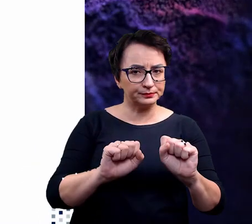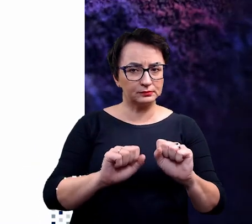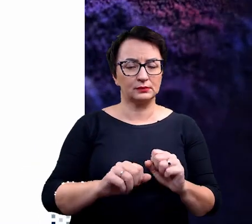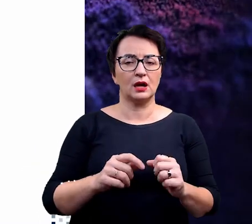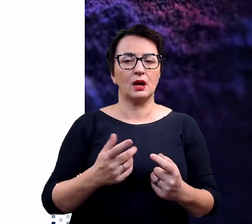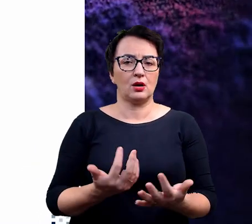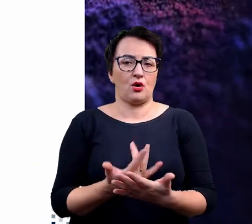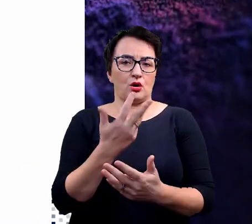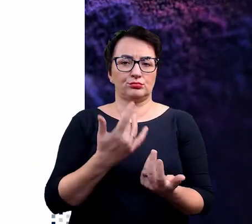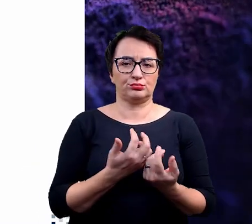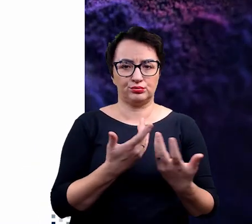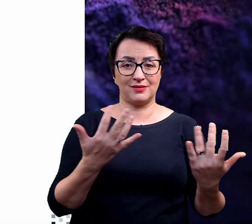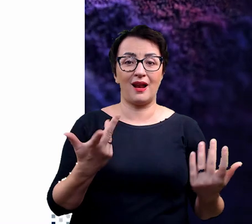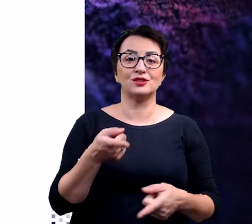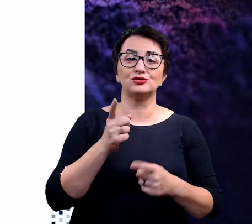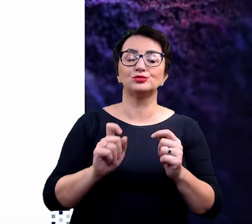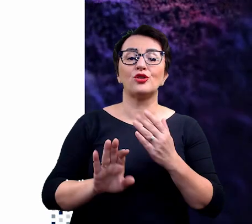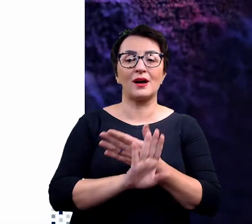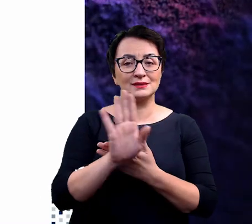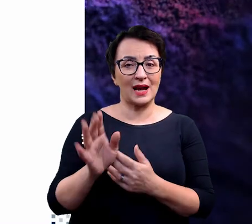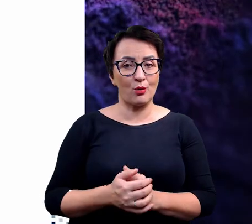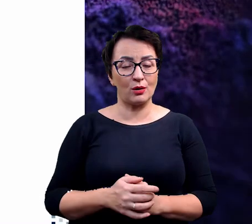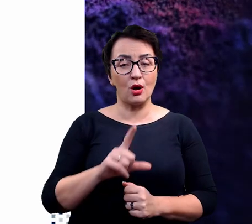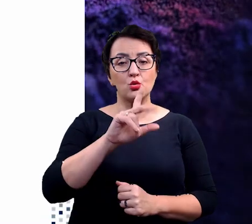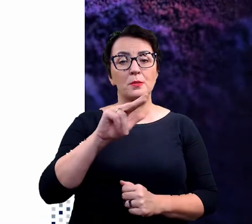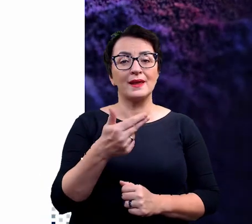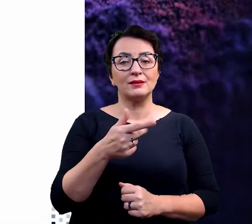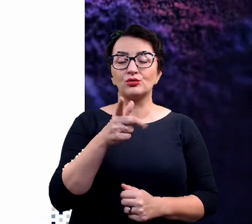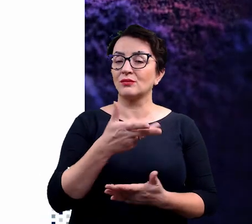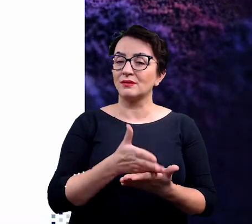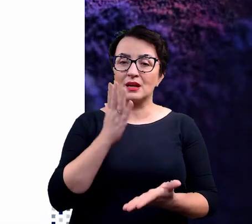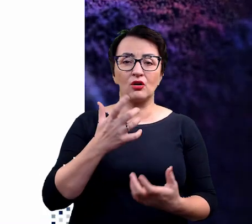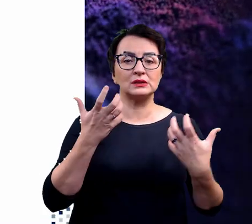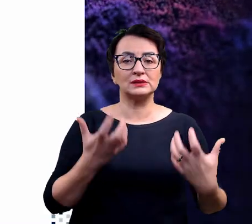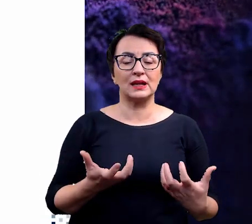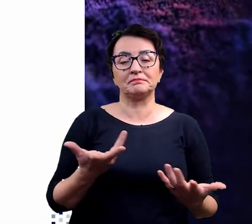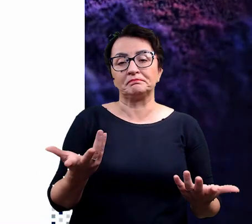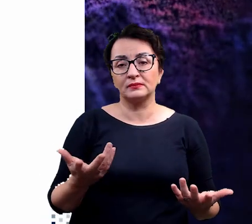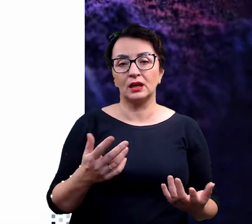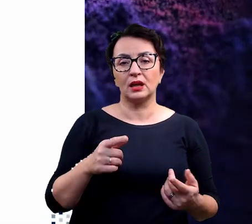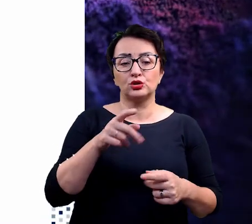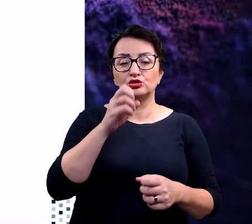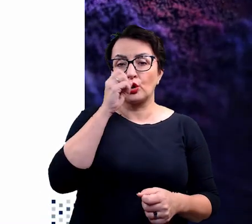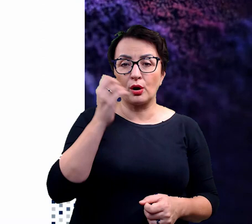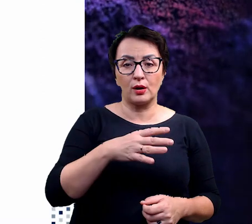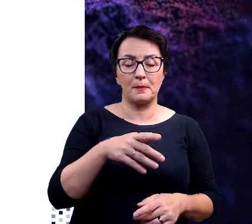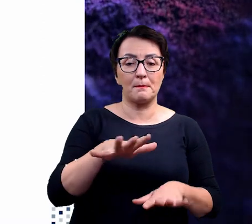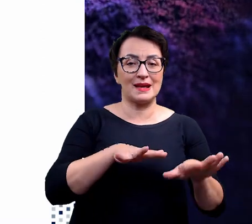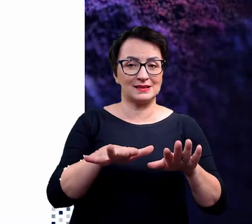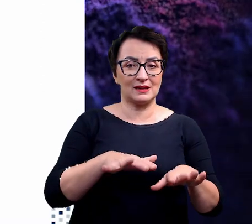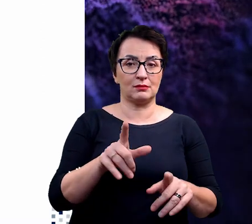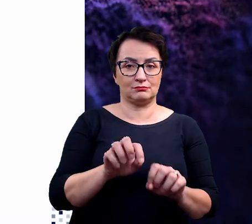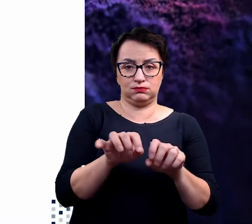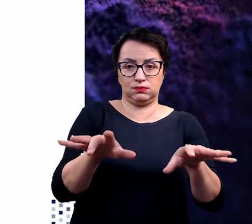roślinnej. Szybko jednak się okazało, że łubin nie zamierza pozostawać tylko w najgorzej zdewastowanych miejscach i rozpoczął